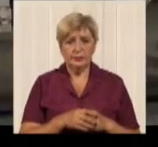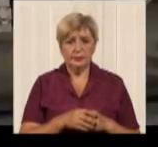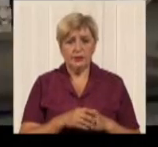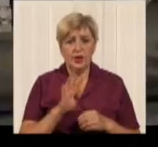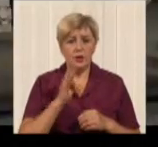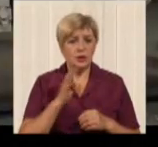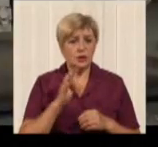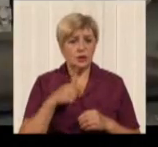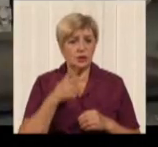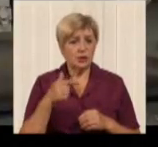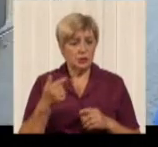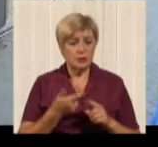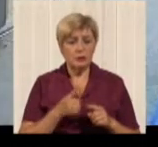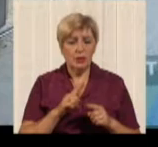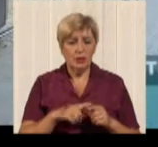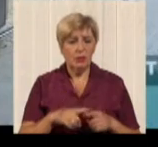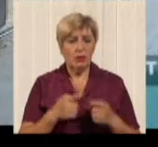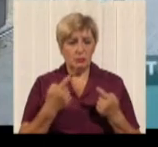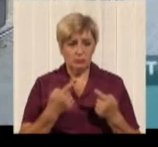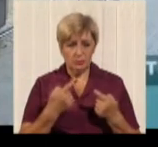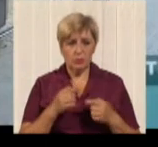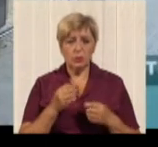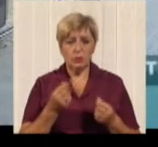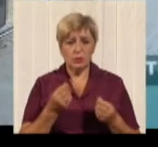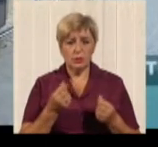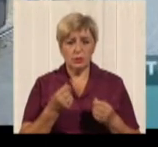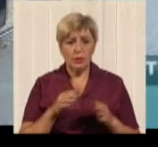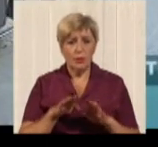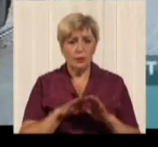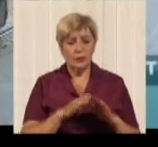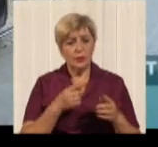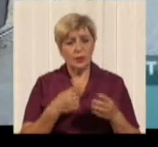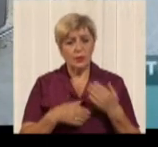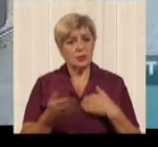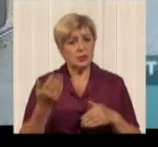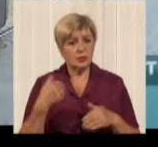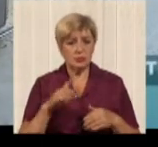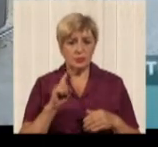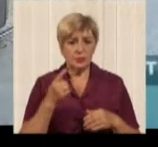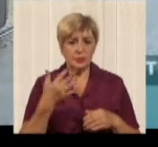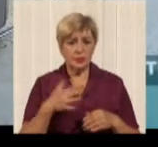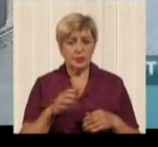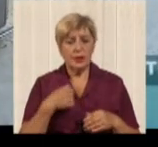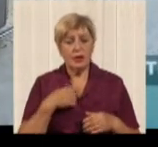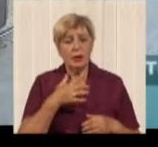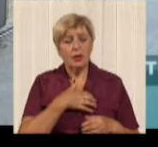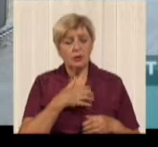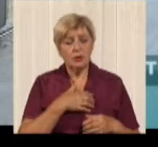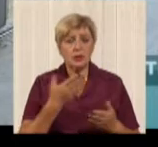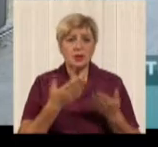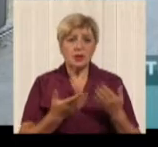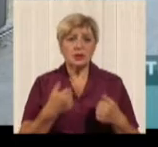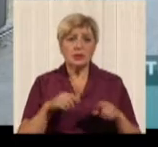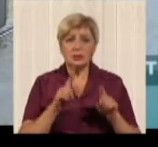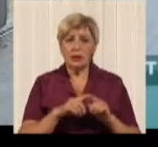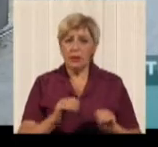Чотири гривні – це все ж таки вже істотна сума у порівнянні з минулою. Але мені хочеться, щоб якщо вже сталося таке подорожання, щоб і